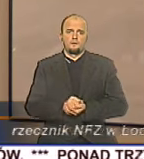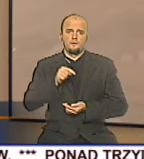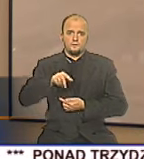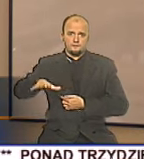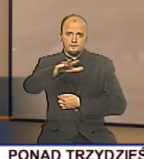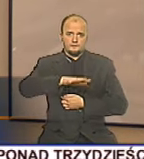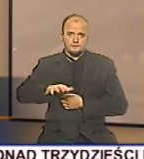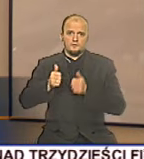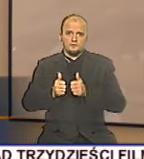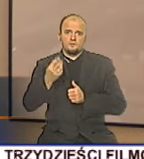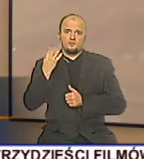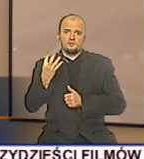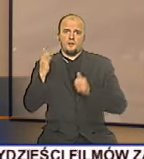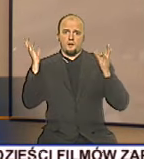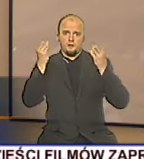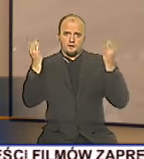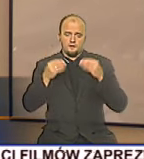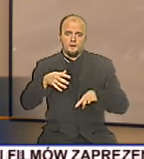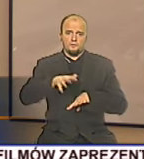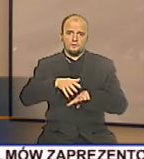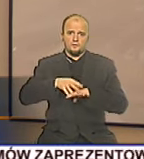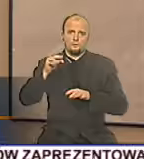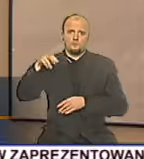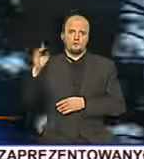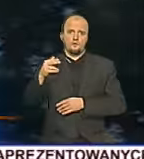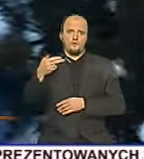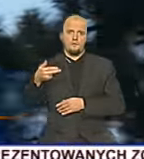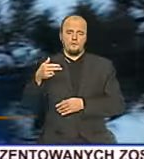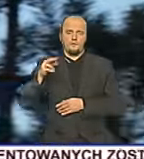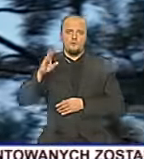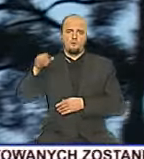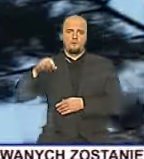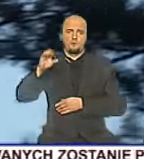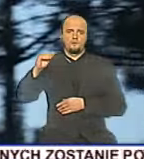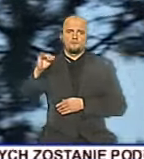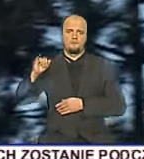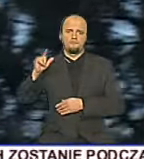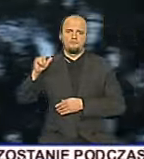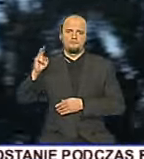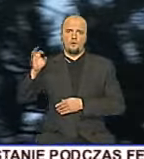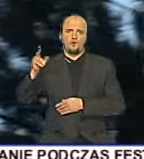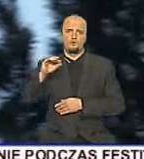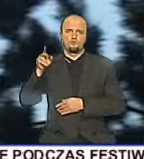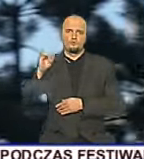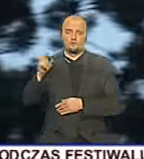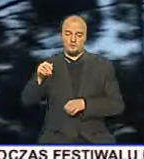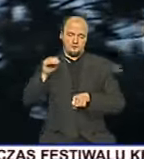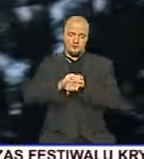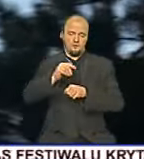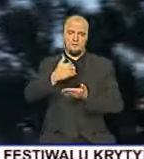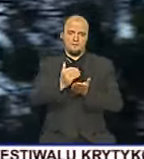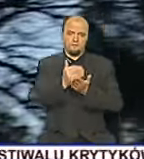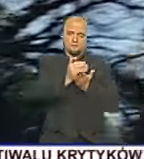cztery karetki w Brzezinach, w Brujcach, Tuszynie i Koluszkach. Jest to zgodne z wojewódzkim planem zabezpieczenia. Statystyki